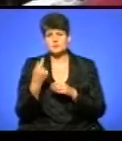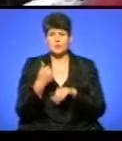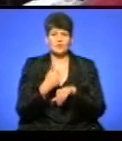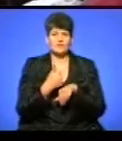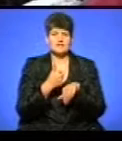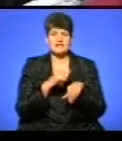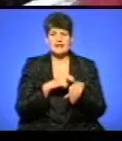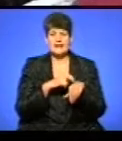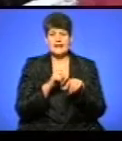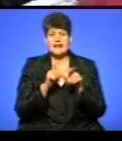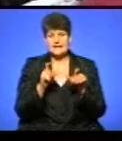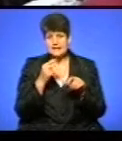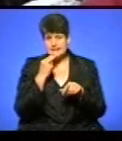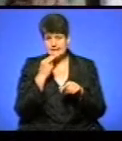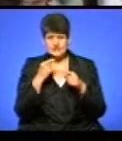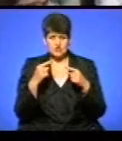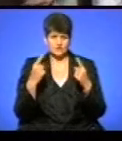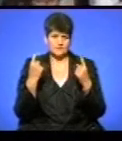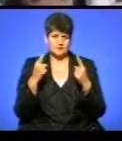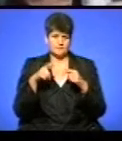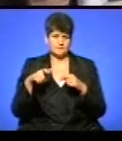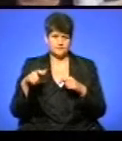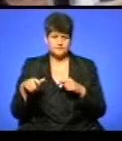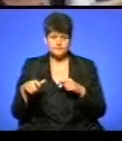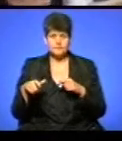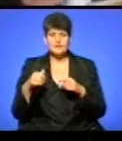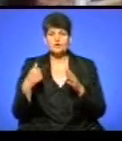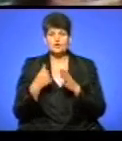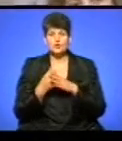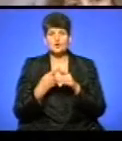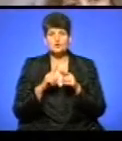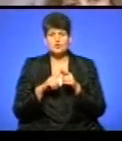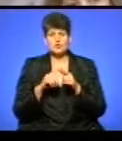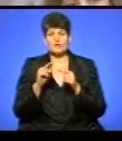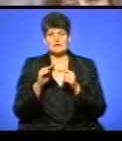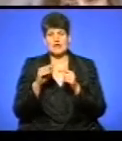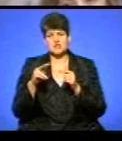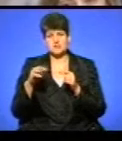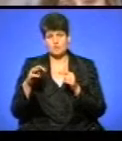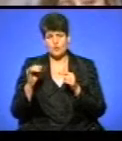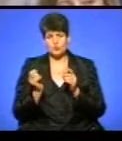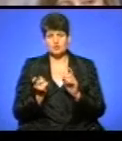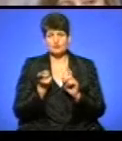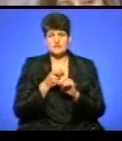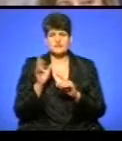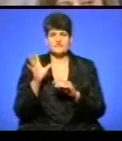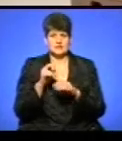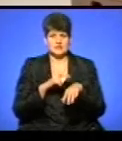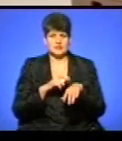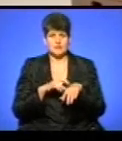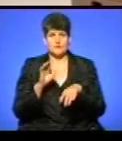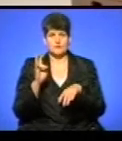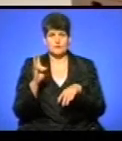лікарі їли і інші віддатні люди. До благодійного флешмобу долучилися усі лікарі обласного онкологічного диспансеру.